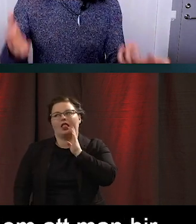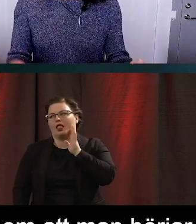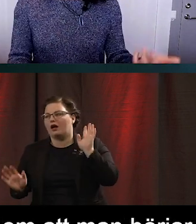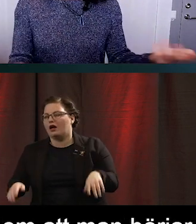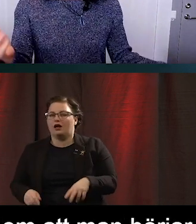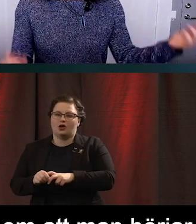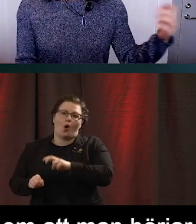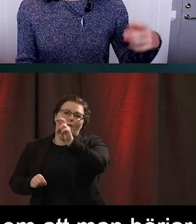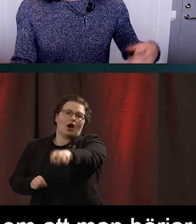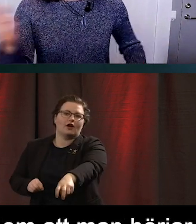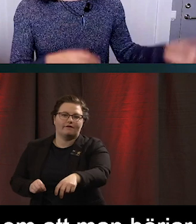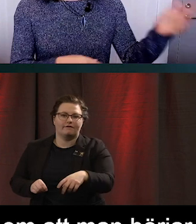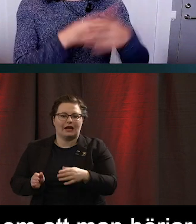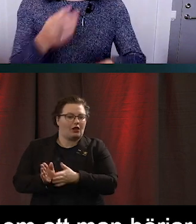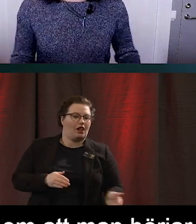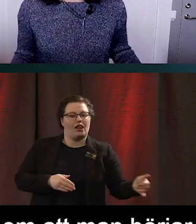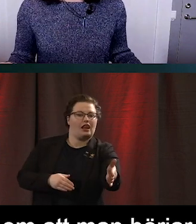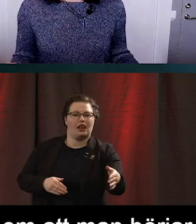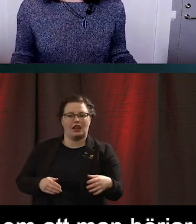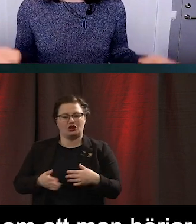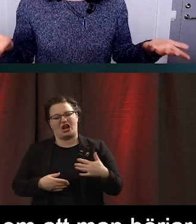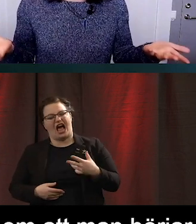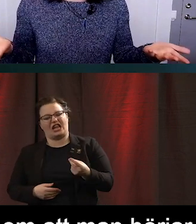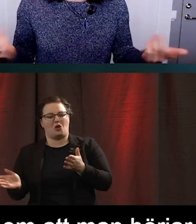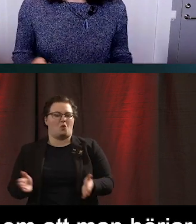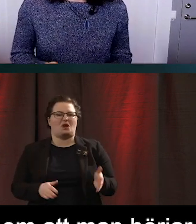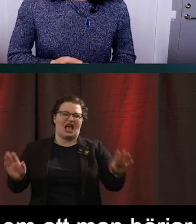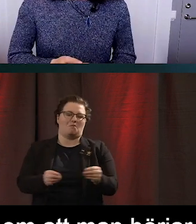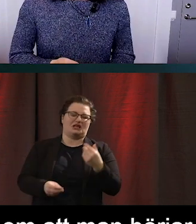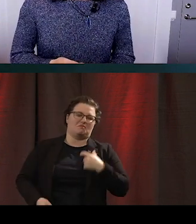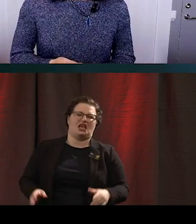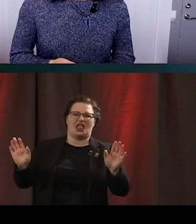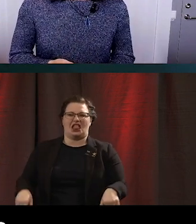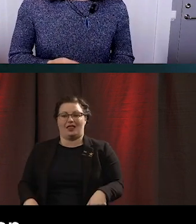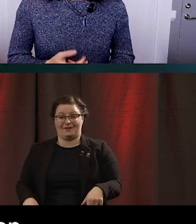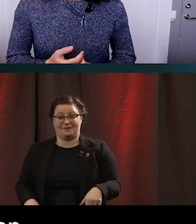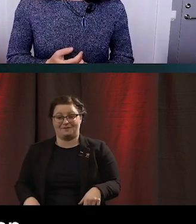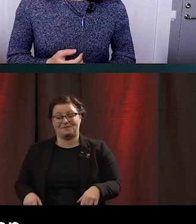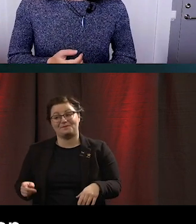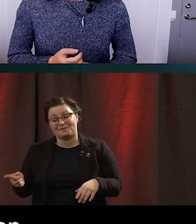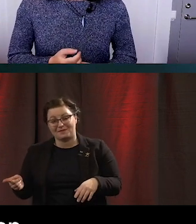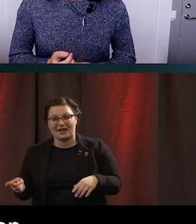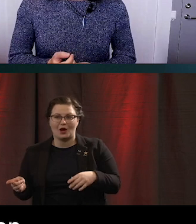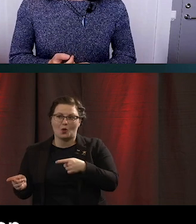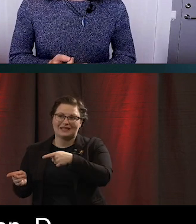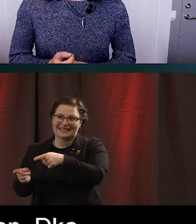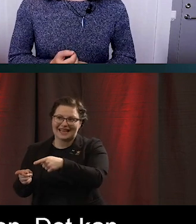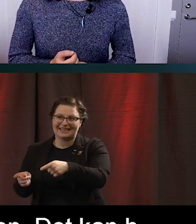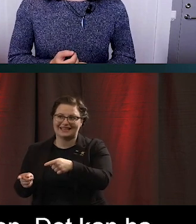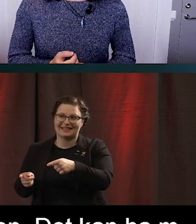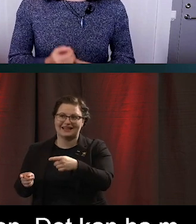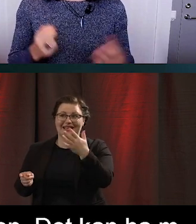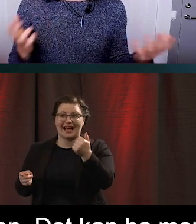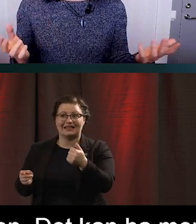avvika, ta genvägar, göra saker i en annan ordning för att det passar en. Och det kan ha mer eller mindre grava